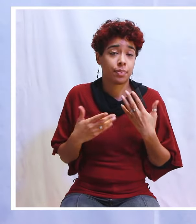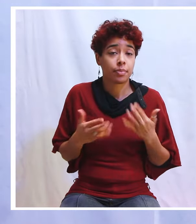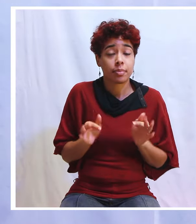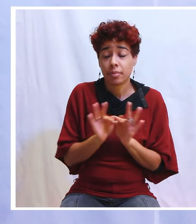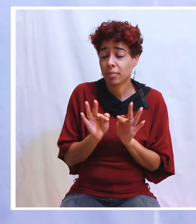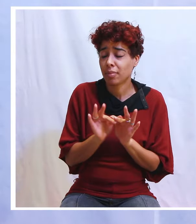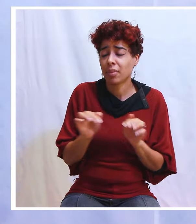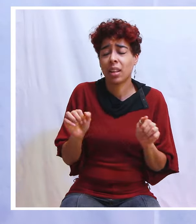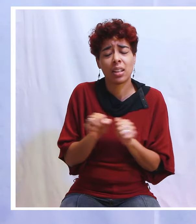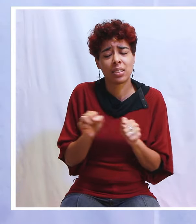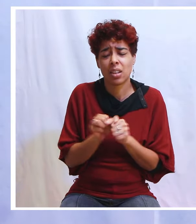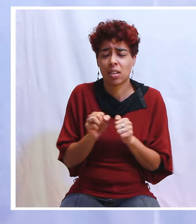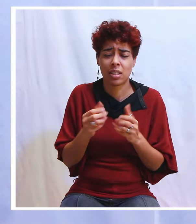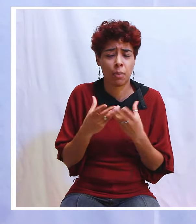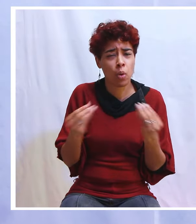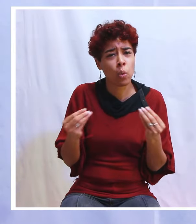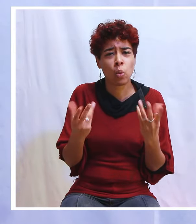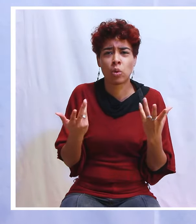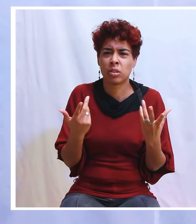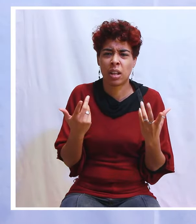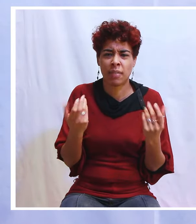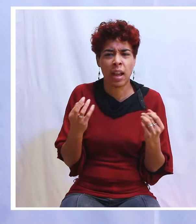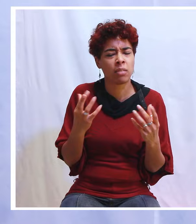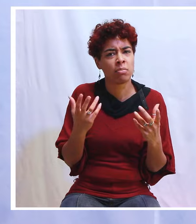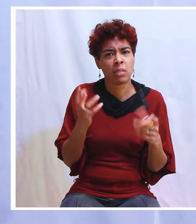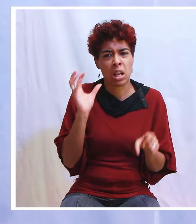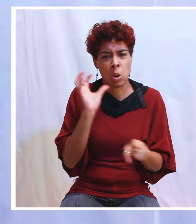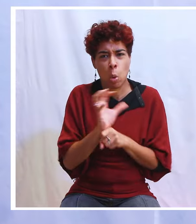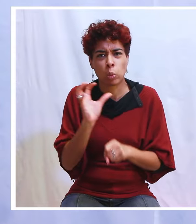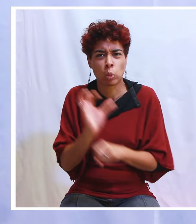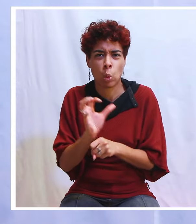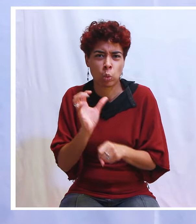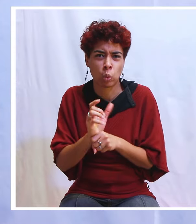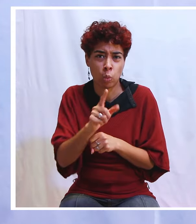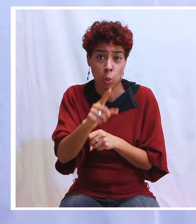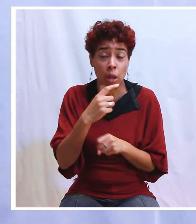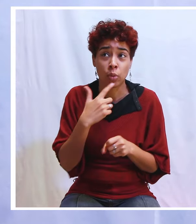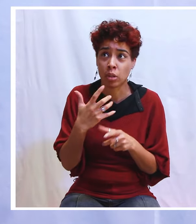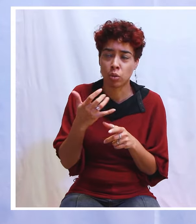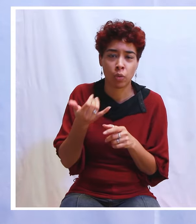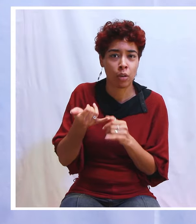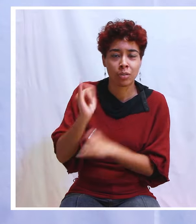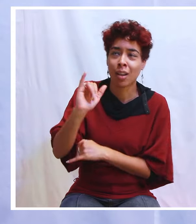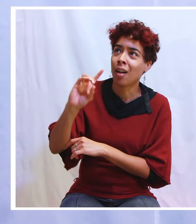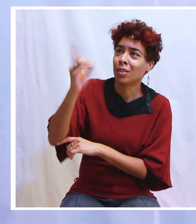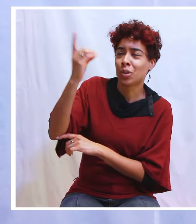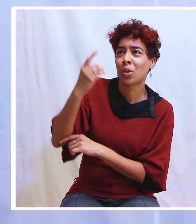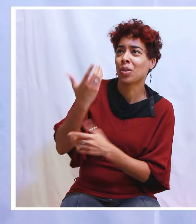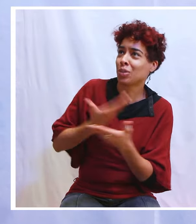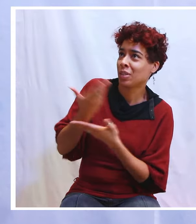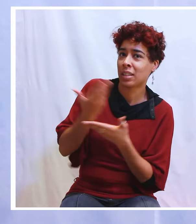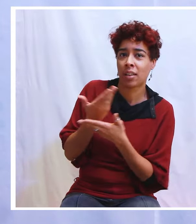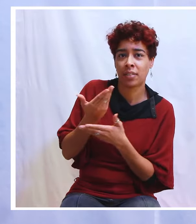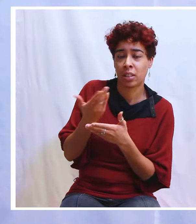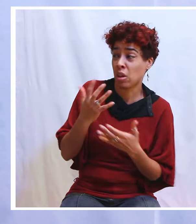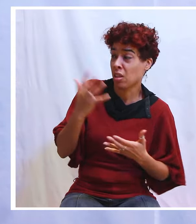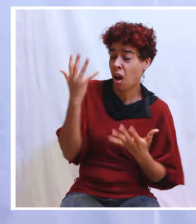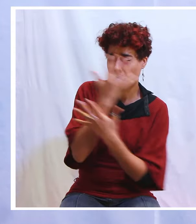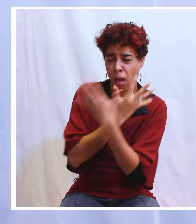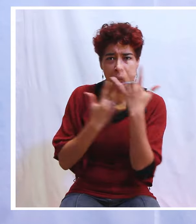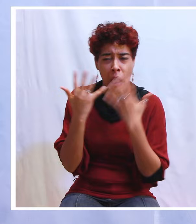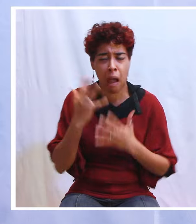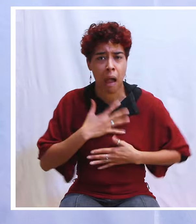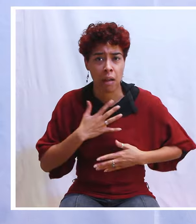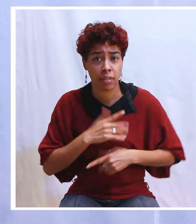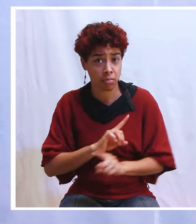vont se lever contre toi, qui se lèvent en ce moment contre toi parce que tu as fait le choix de servir Dieu et d'obéir à Dieu. Ne sois pas affolé, c